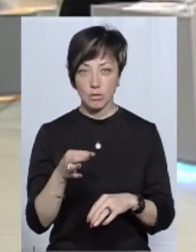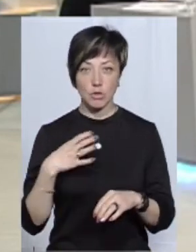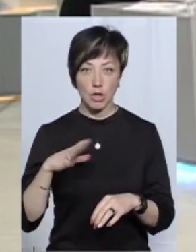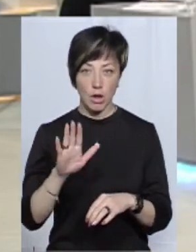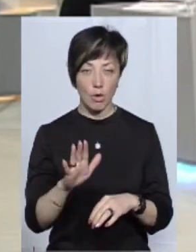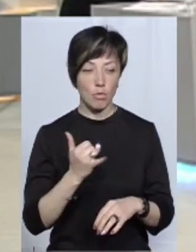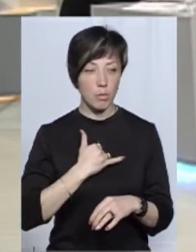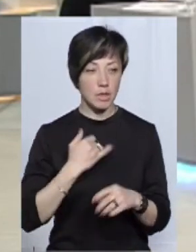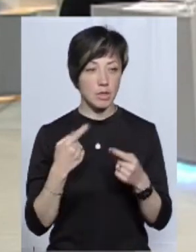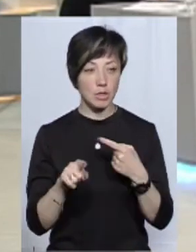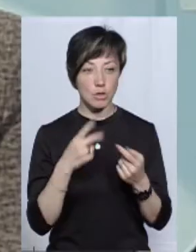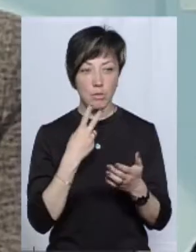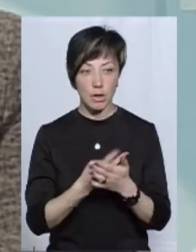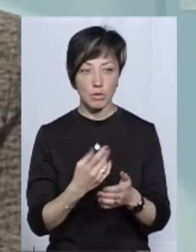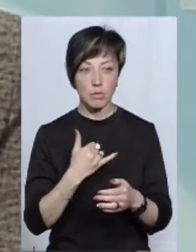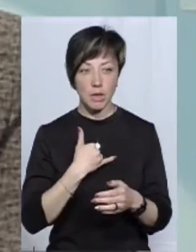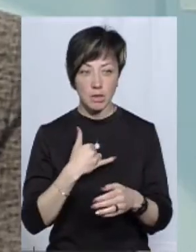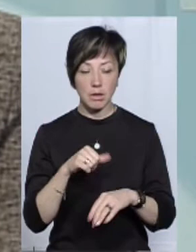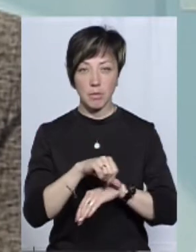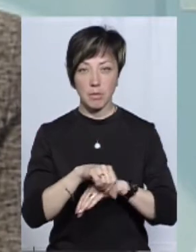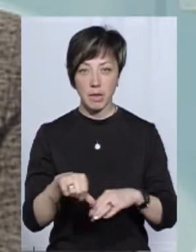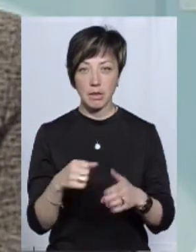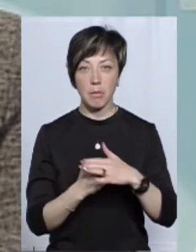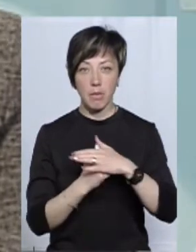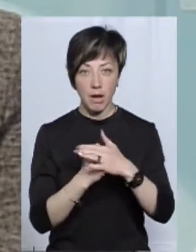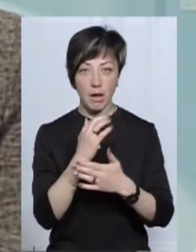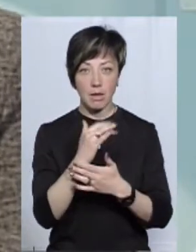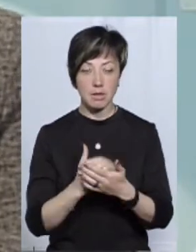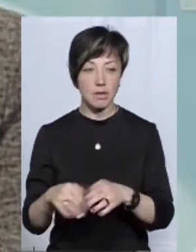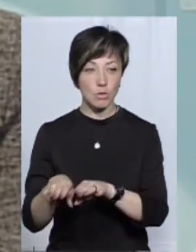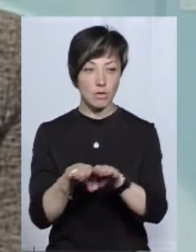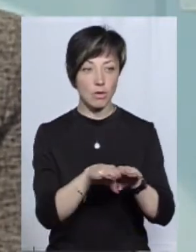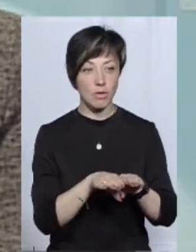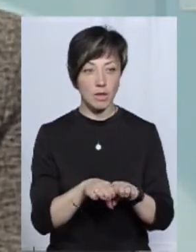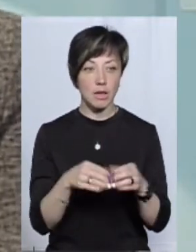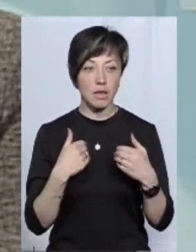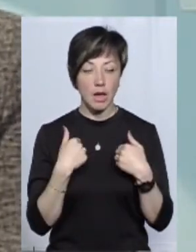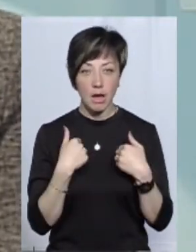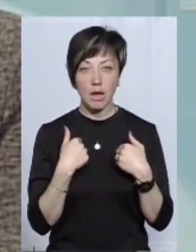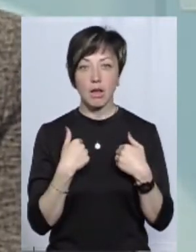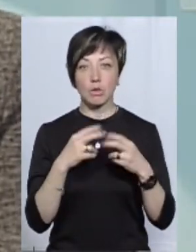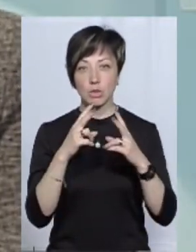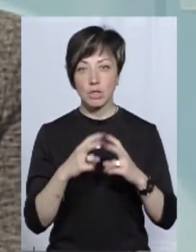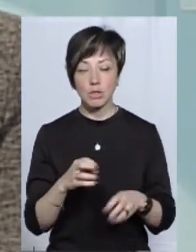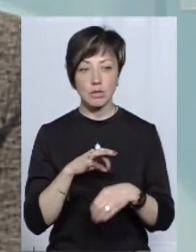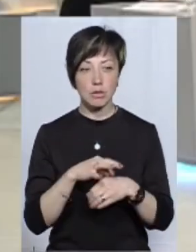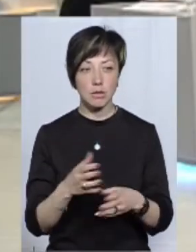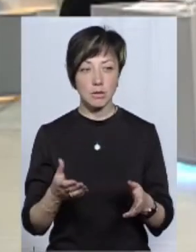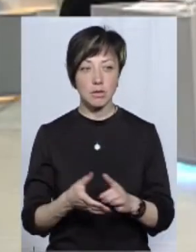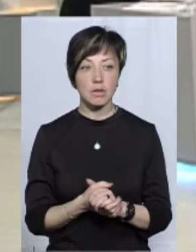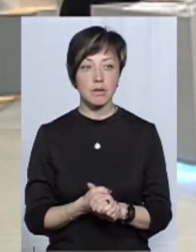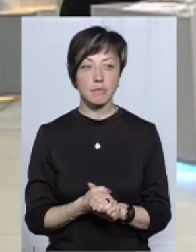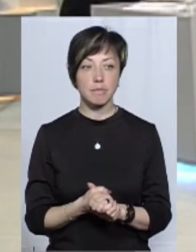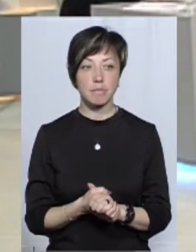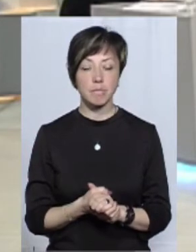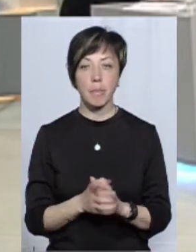та зачекаю, в мене інше, ось бачиш, ось в мене митна база уніфікована, да, я там провів дослідження. А от ми про це ще